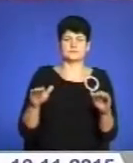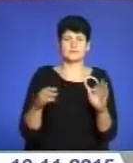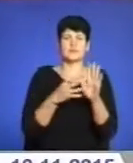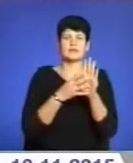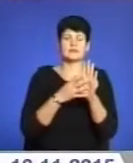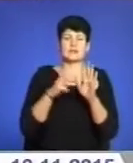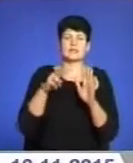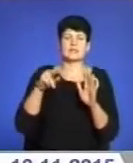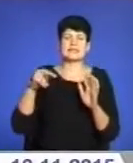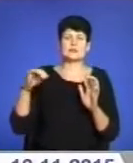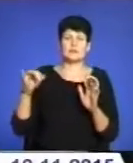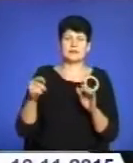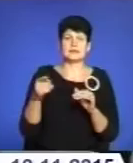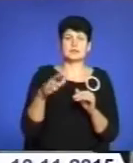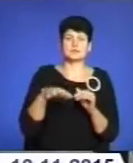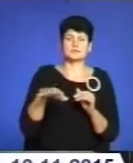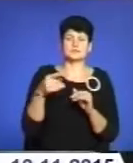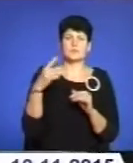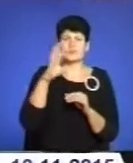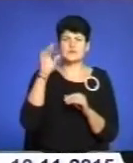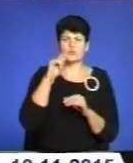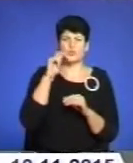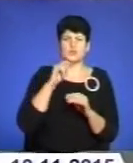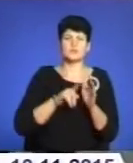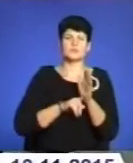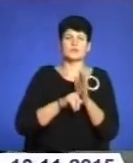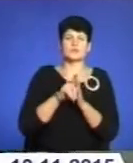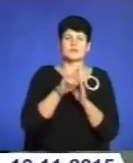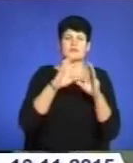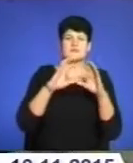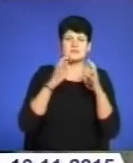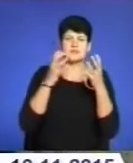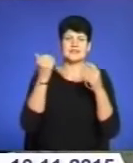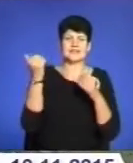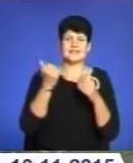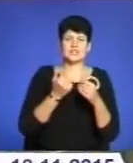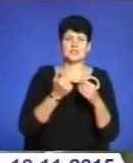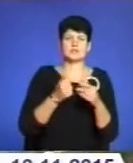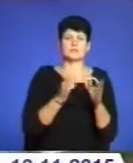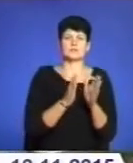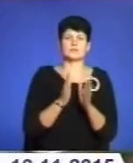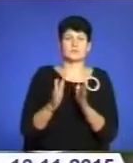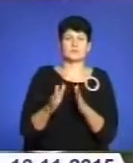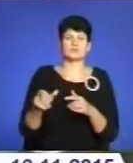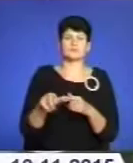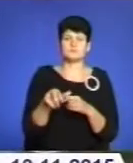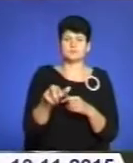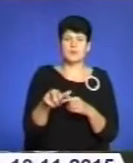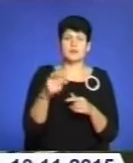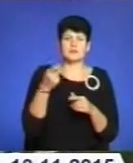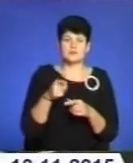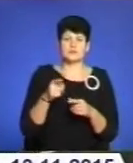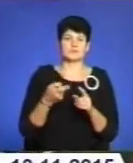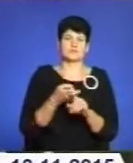листопада на території Тернопільщини, як і по всій Україні, стартував Всесвітній тиждень безпеки дорожнього руху. З цієї нагоди допомагати стежити за